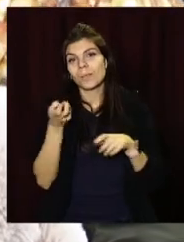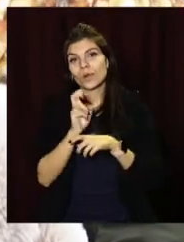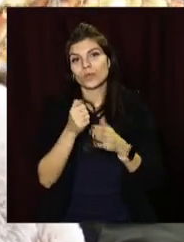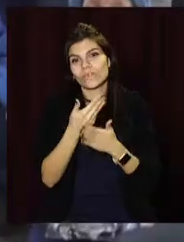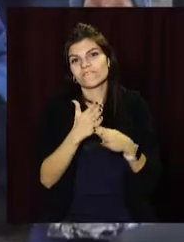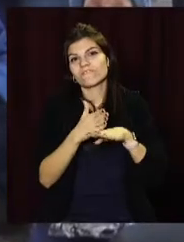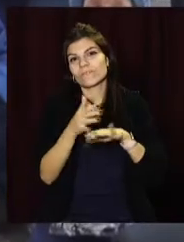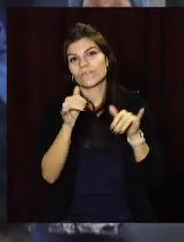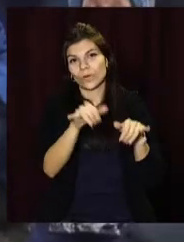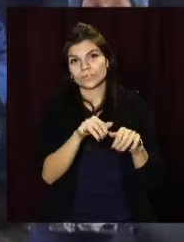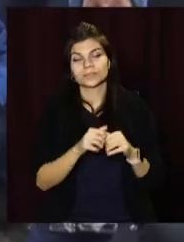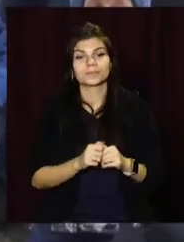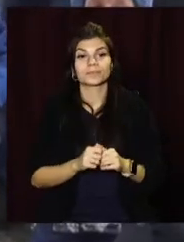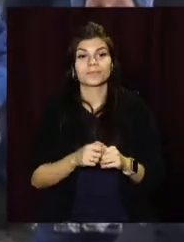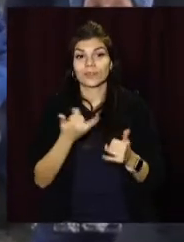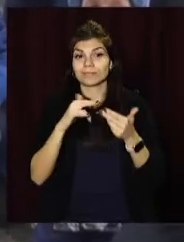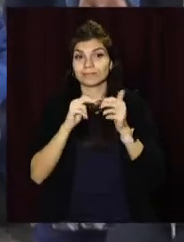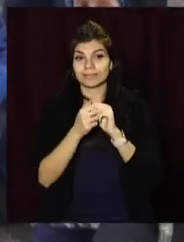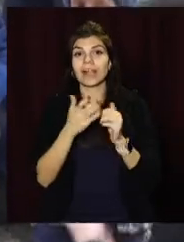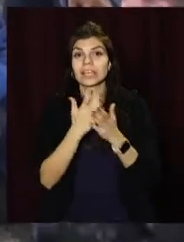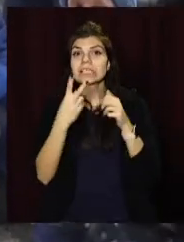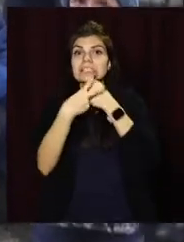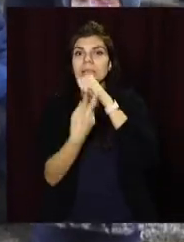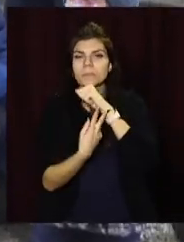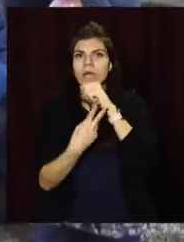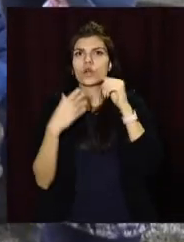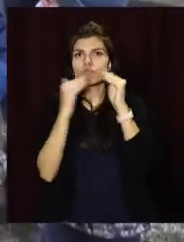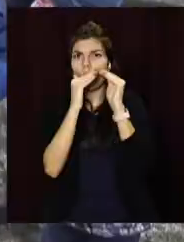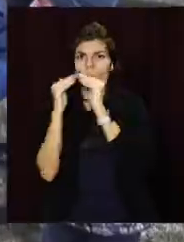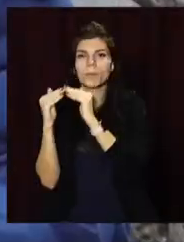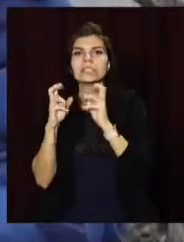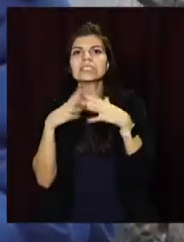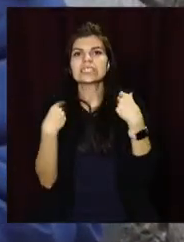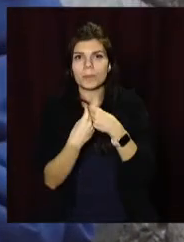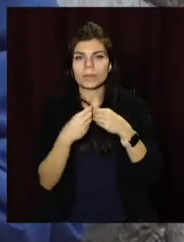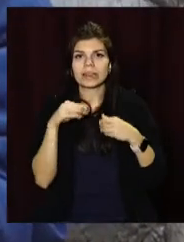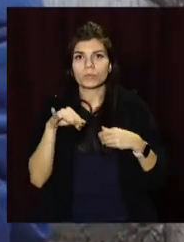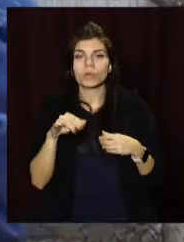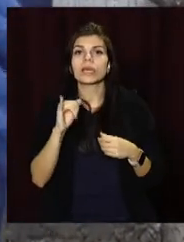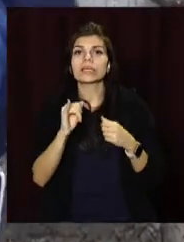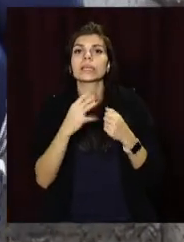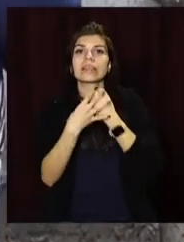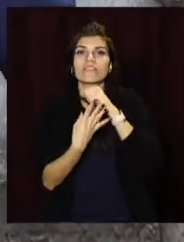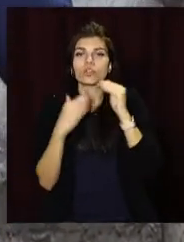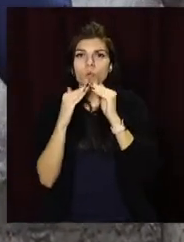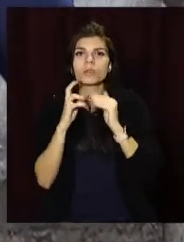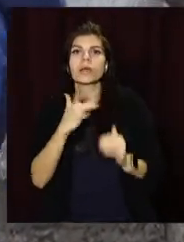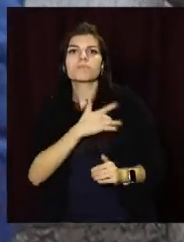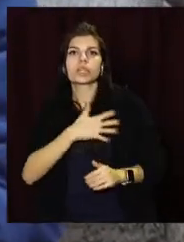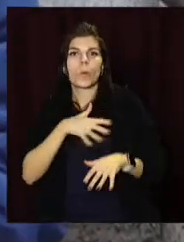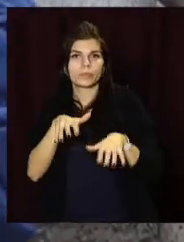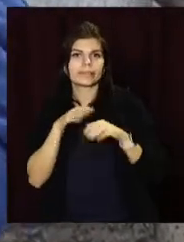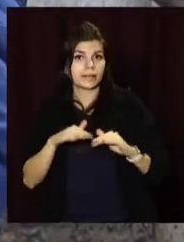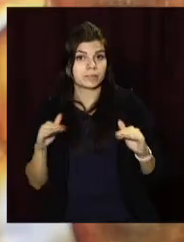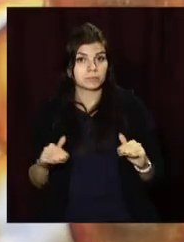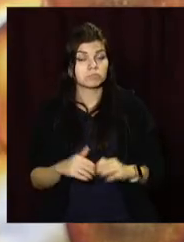них у гості. На сьогодні у Кам'янському – 17 дитячих будинків сімейного типу та 19 будинків з прийомними дітьми. Вікторія Вахрушина,